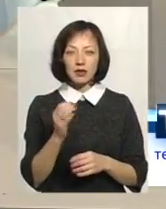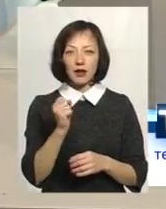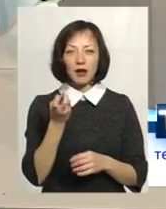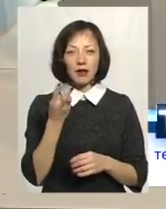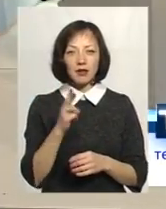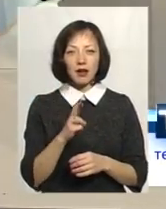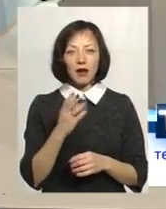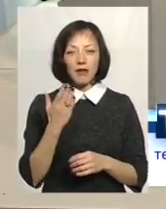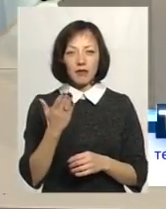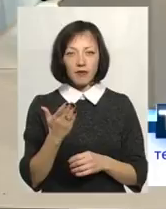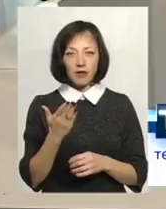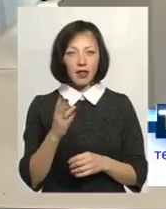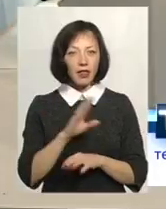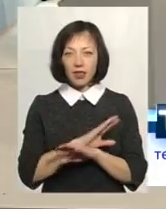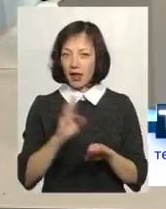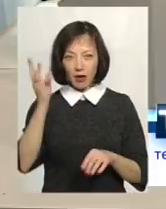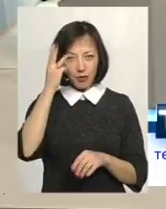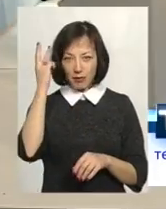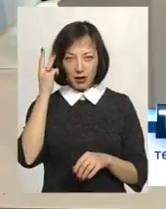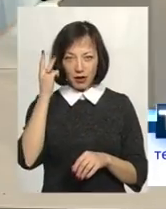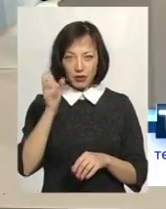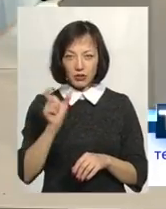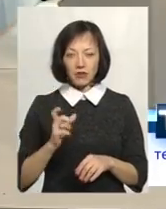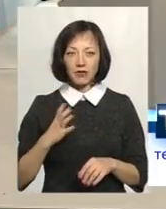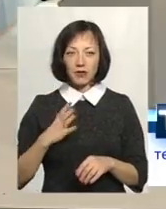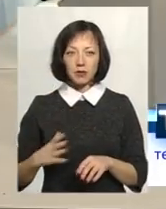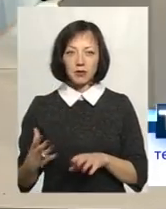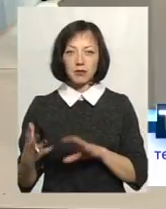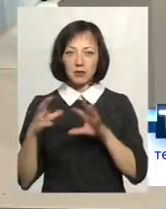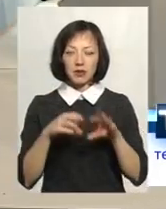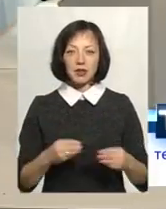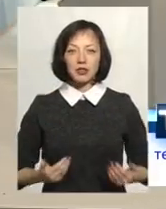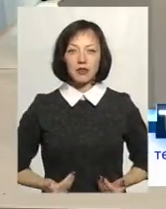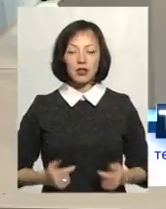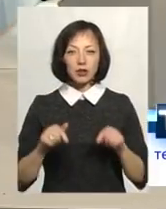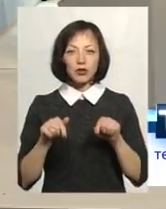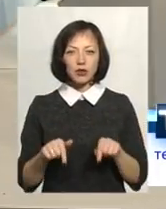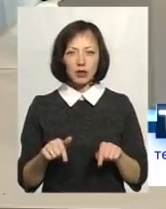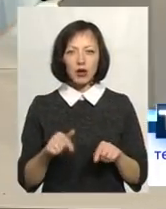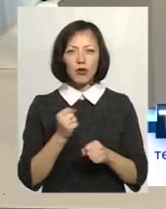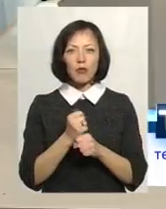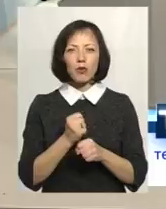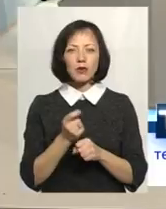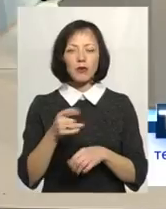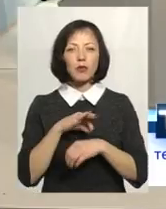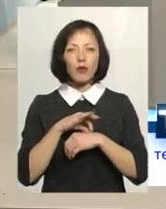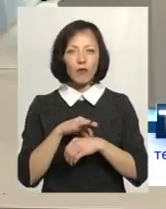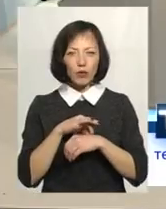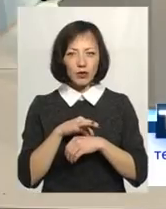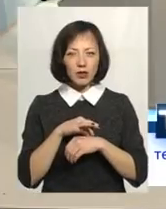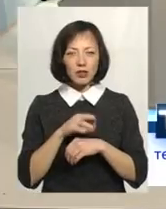знаємо, що ви не хмельничанка, так? Ви вимушено зараз переживаєте тут. Скажіть, та робота, яку ви проводили,